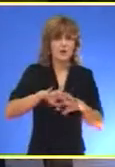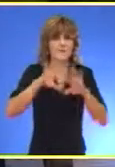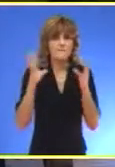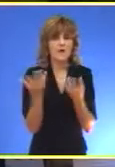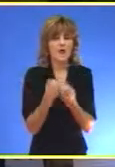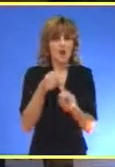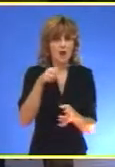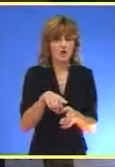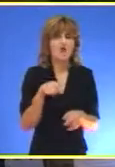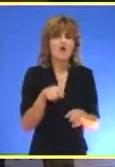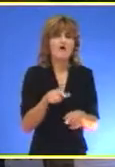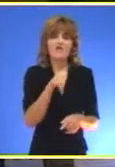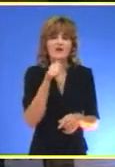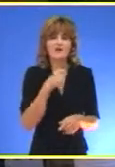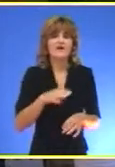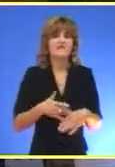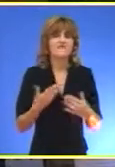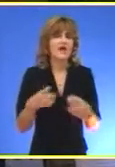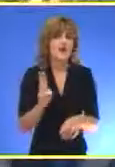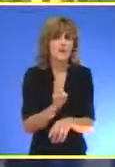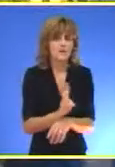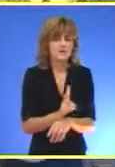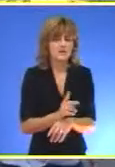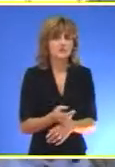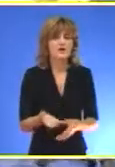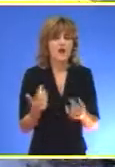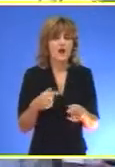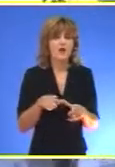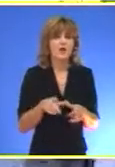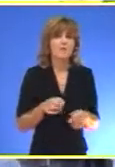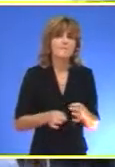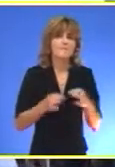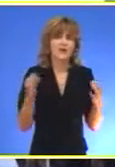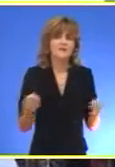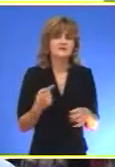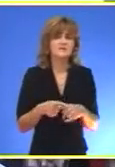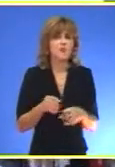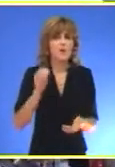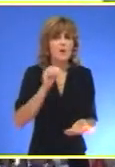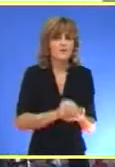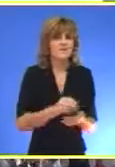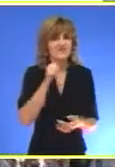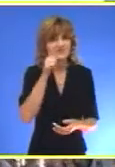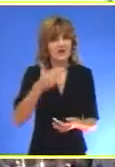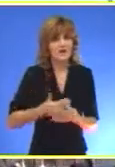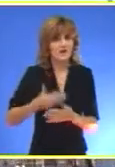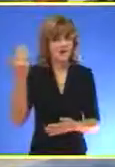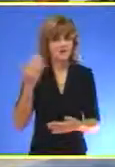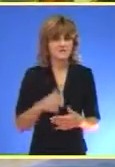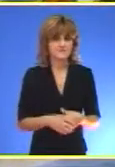Ova atrakcija je izazvala veliku pažnju, a organizowana je u okviru manifestacije povodom obeležavanja dana grada